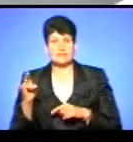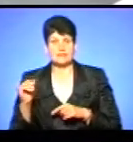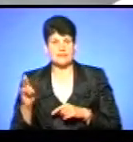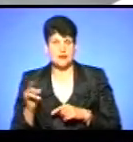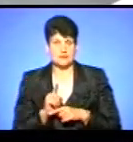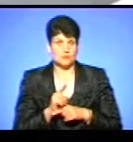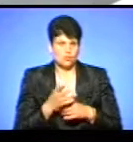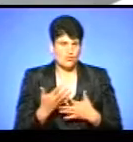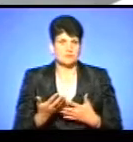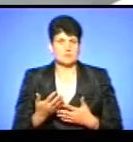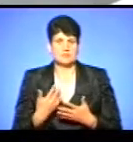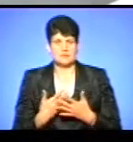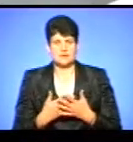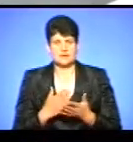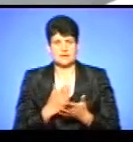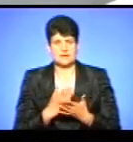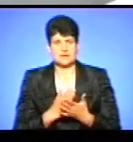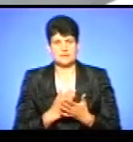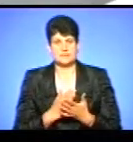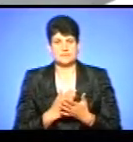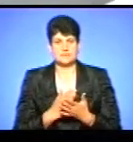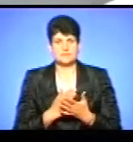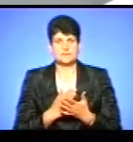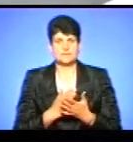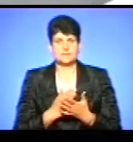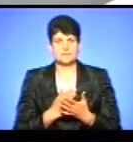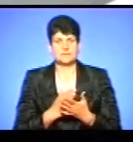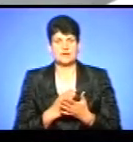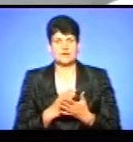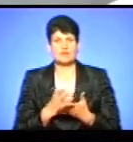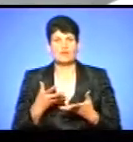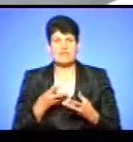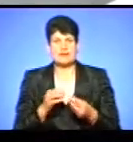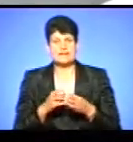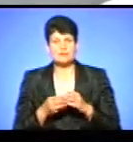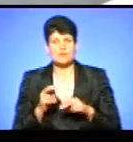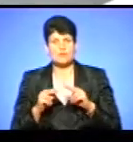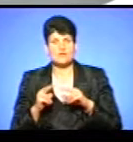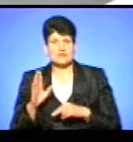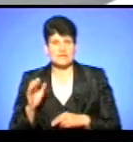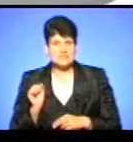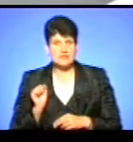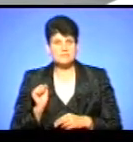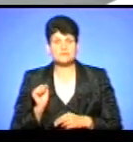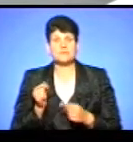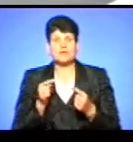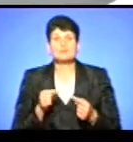норм, які впливають на результати будівництва. Відповідно,